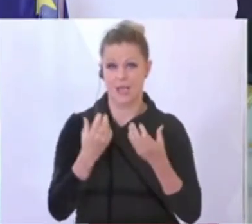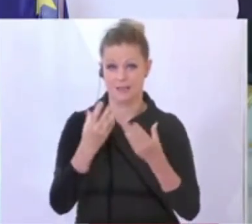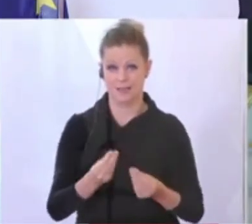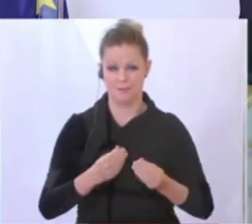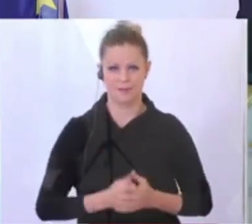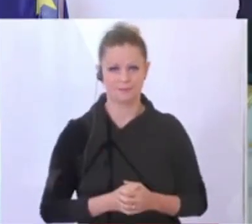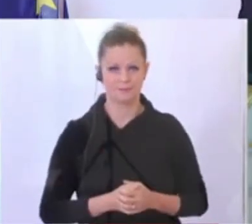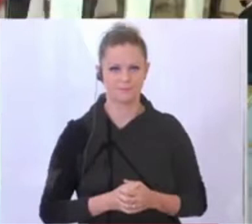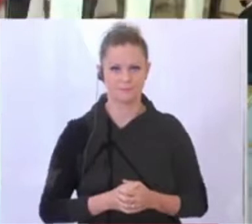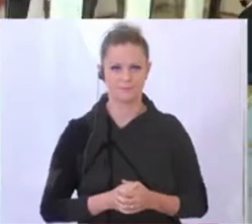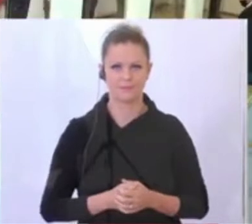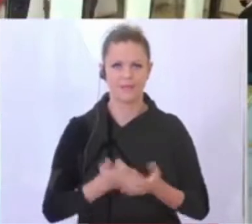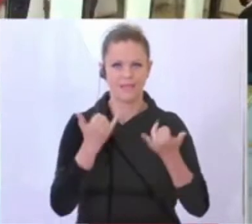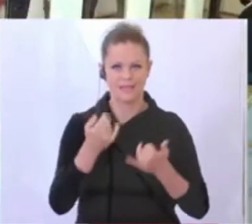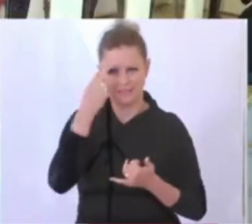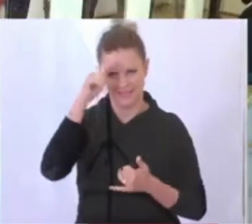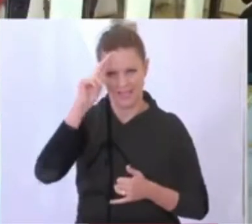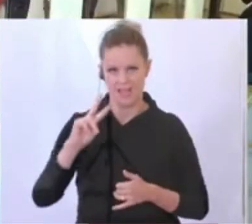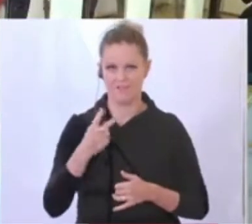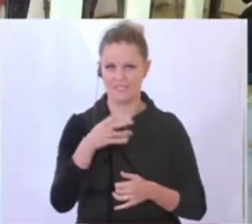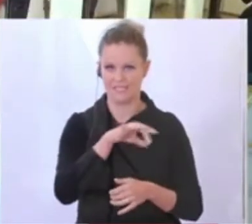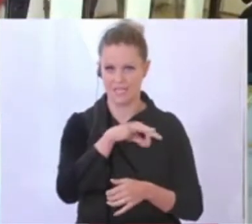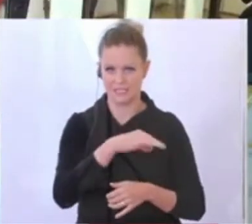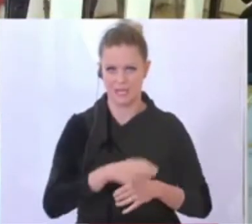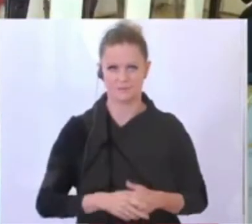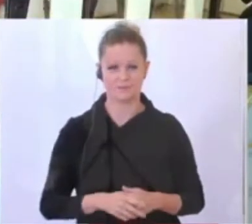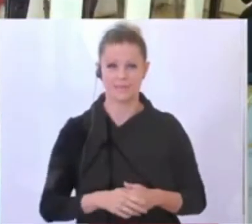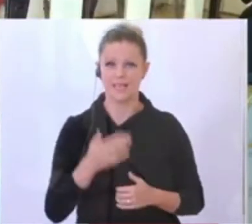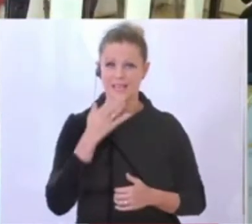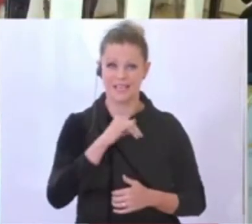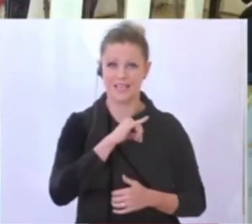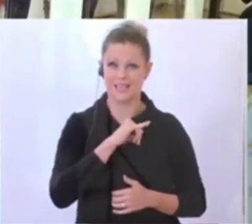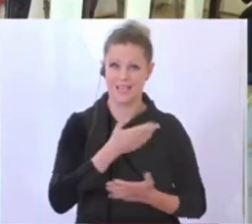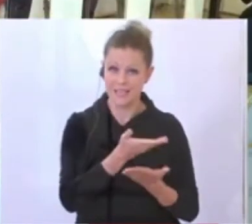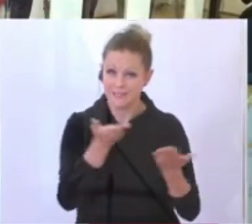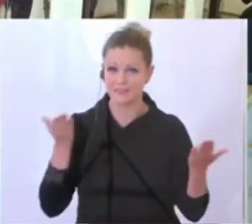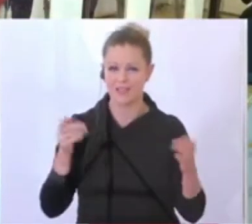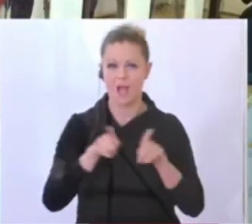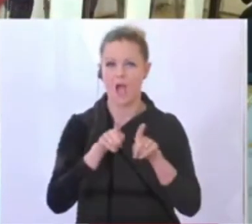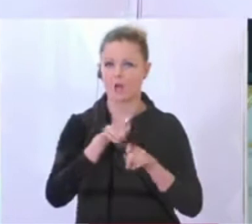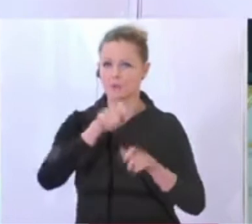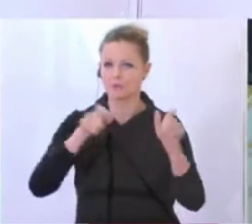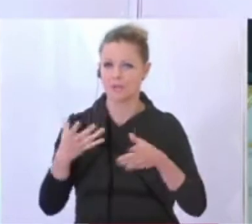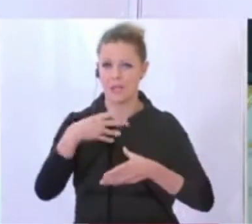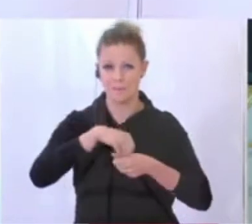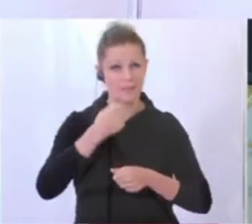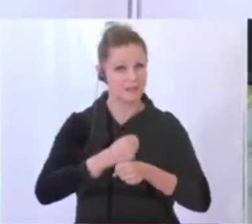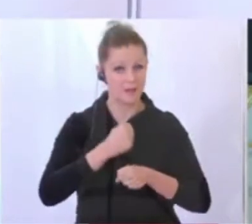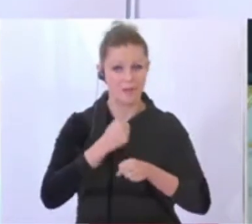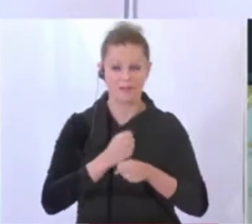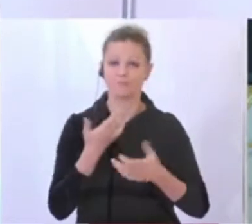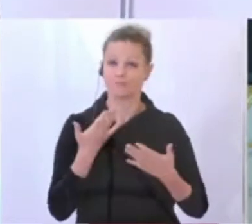Vielen Dank, Herr Bundeskanzler. Herr Vizekanzler, bitteschön. Ja, danke auch für Ihr Interesse. Danke auch allen Beteiligten für dieses wirklich